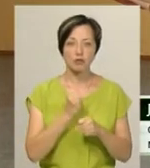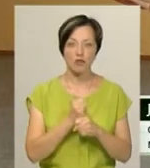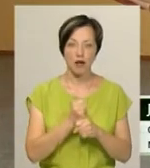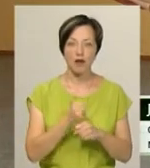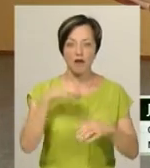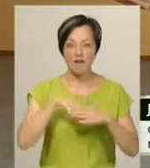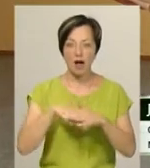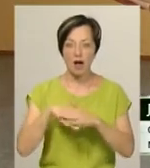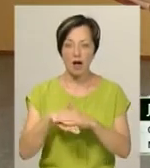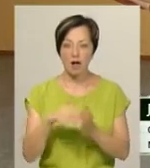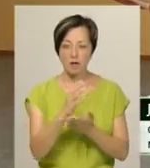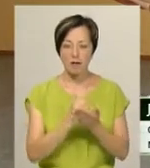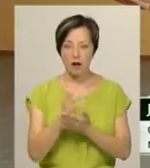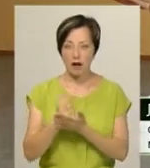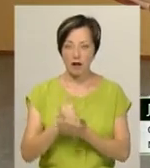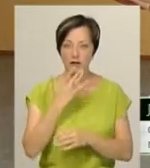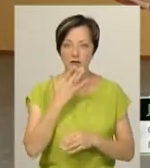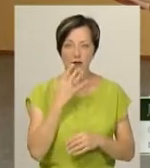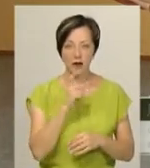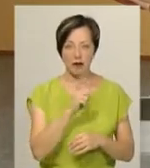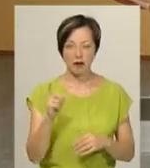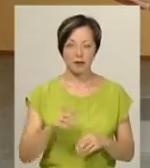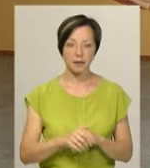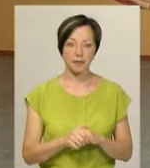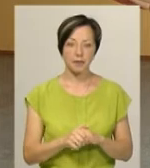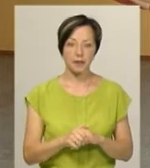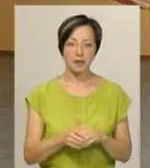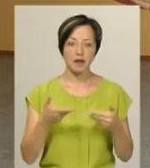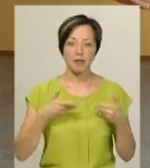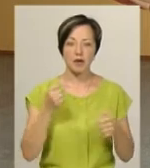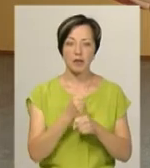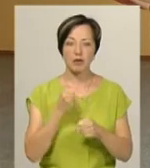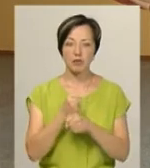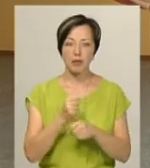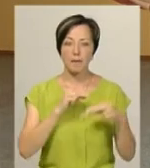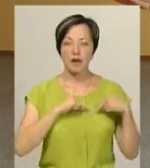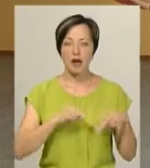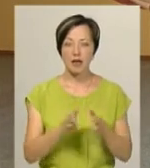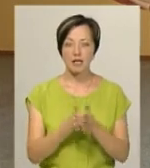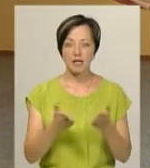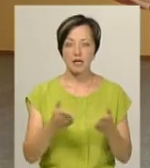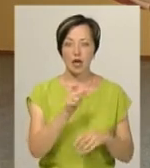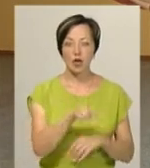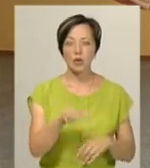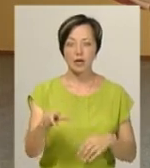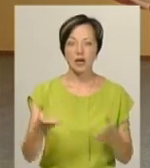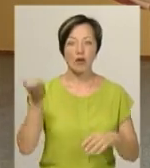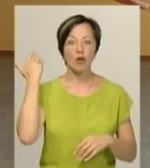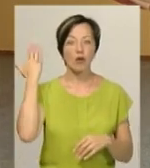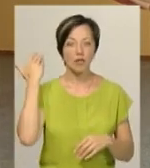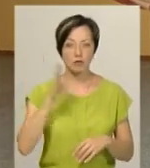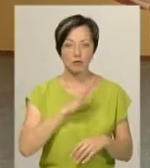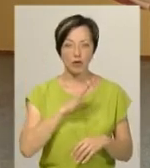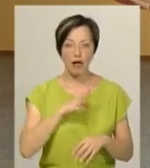гербаріях наших національних, ми опрацювали праці тих людей, які колись